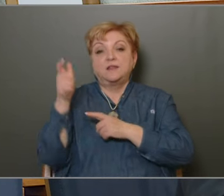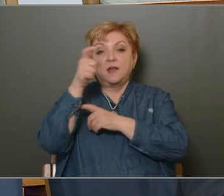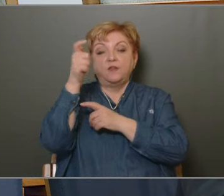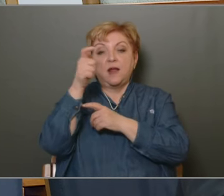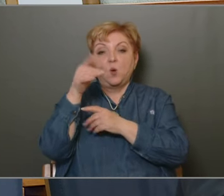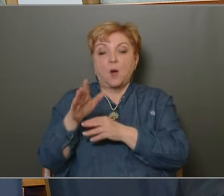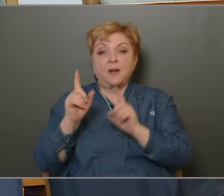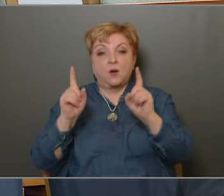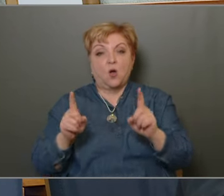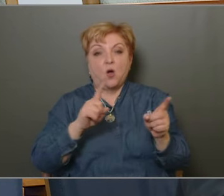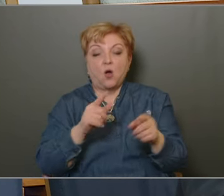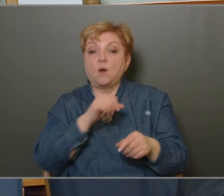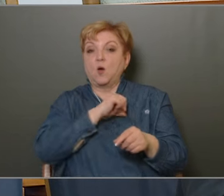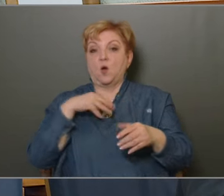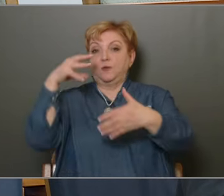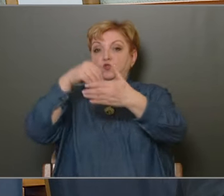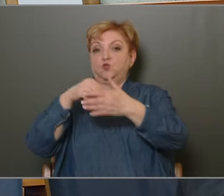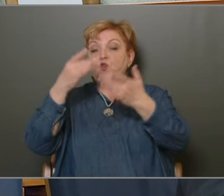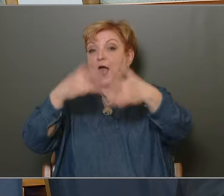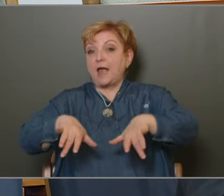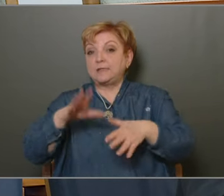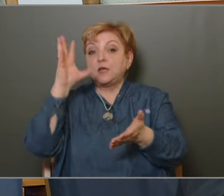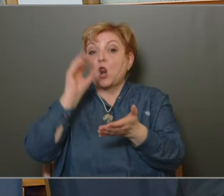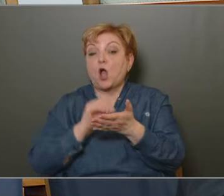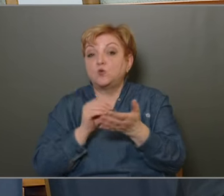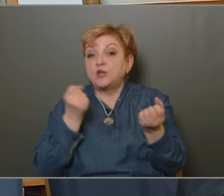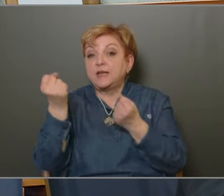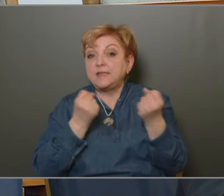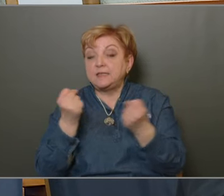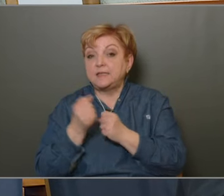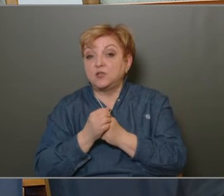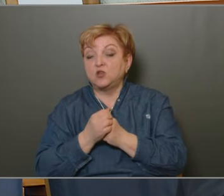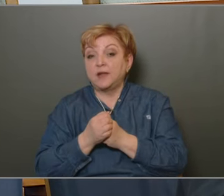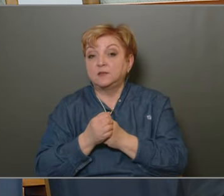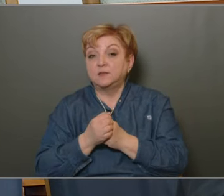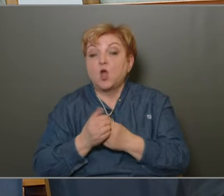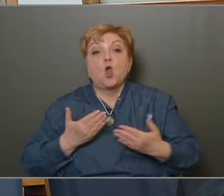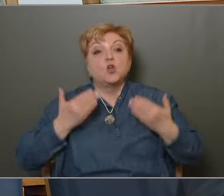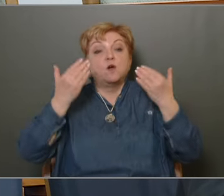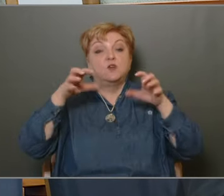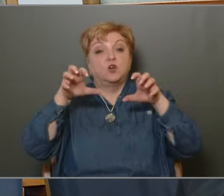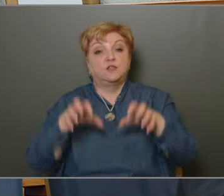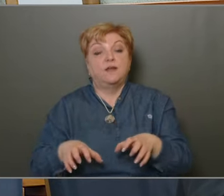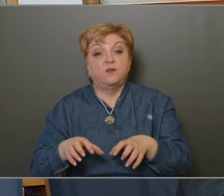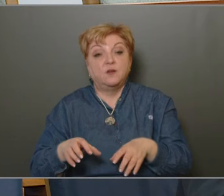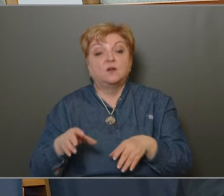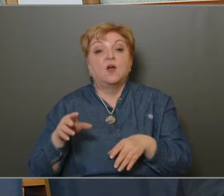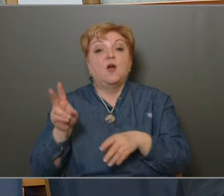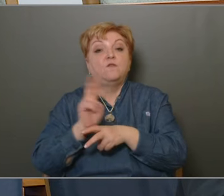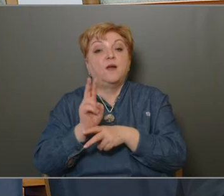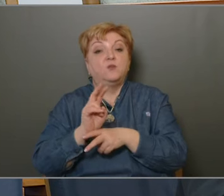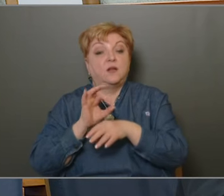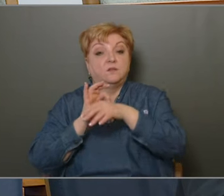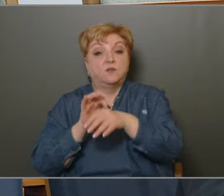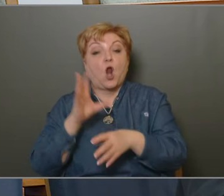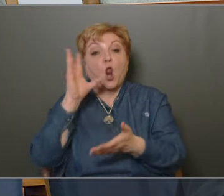térfigyelő kameratelepítések során magam is részt vettem olyan helyszíni lakossági egyeztetésen, ahol a javaslattevők a felügyelet vezetőjével